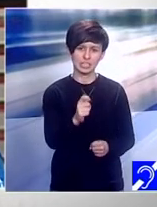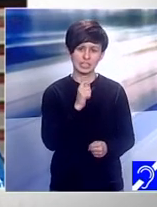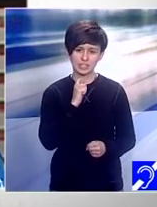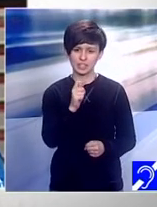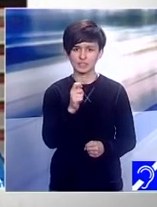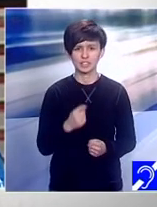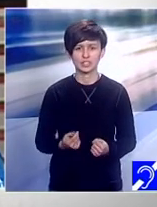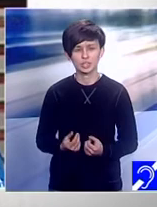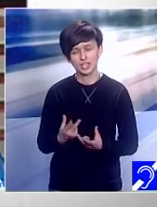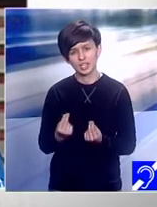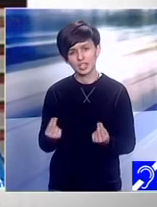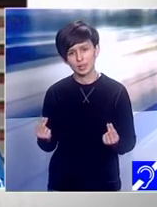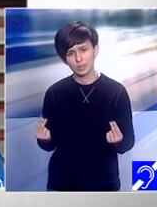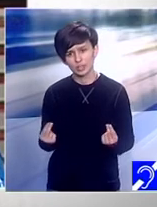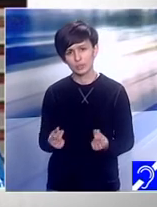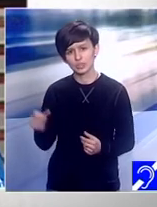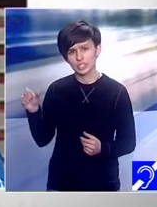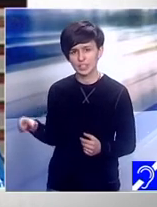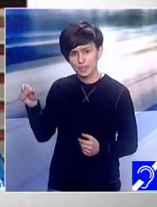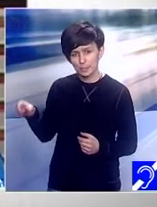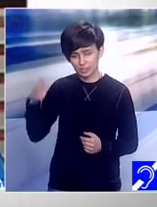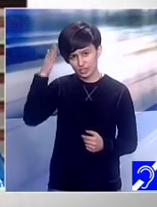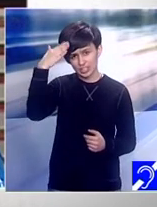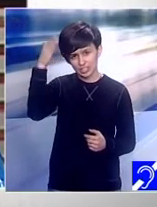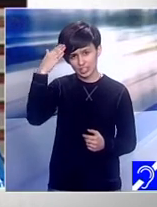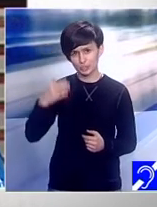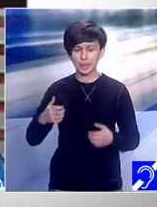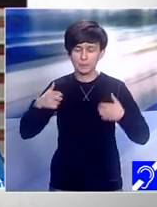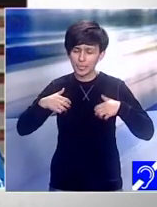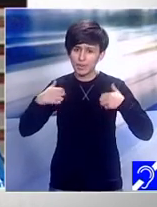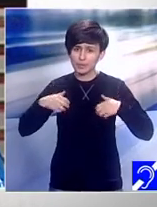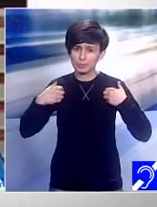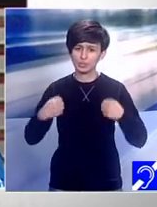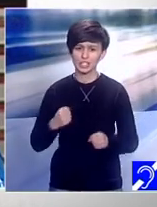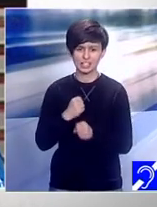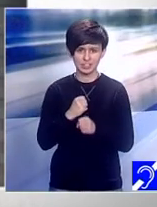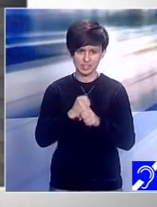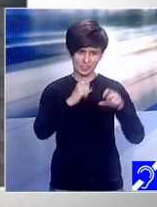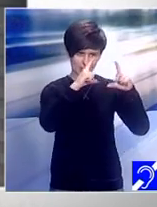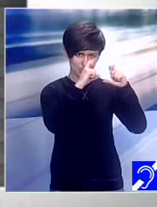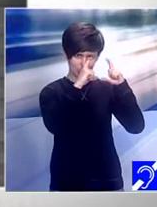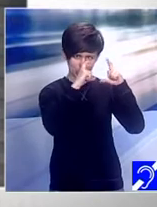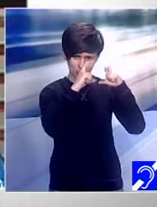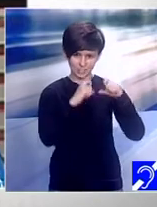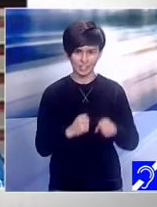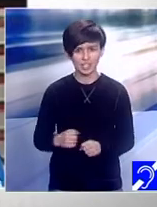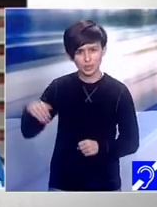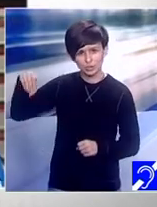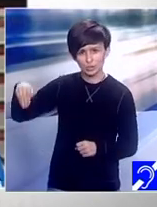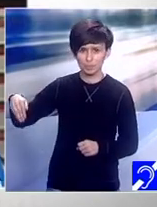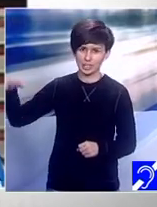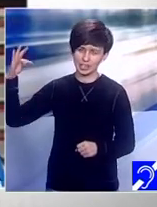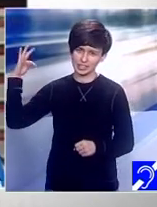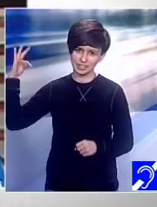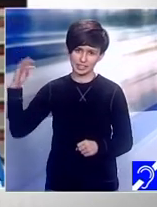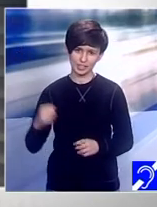atingi și m-am procurat să fac punze cu Mihai, cu artistul meu preferat. Mihai Tristariu. Artistul ta ai fost un pic